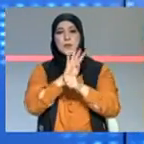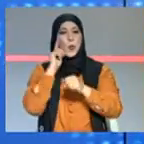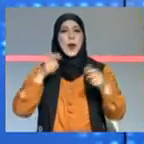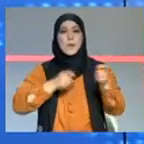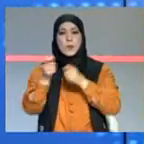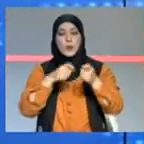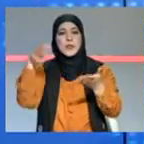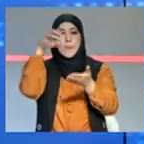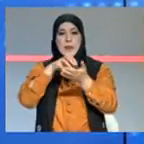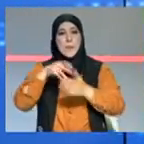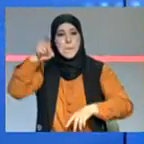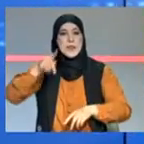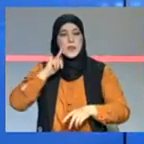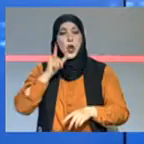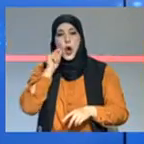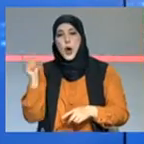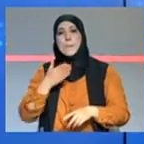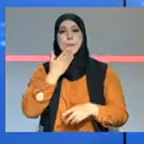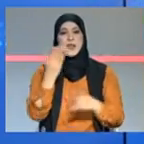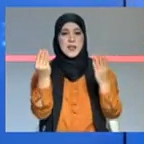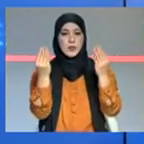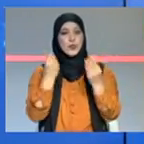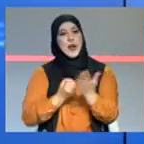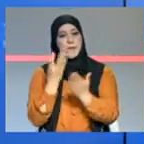التباستور دكتور الهاشمي لوزير شكرا جزيلا لك على هذه اشتركوا القناة